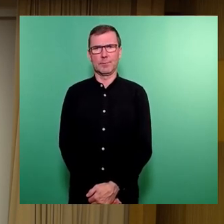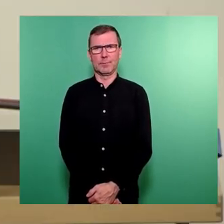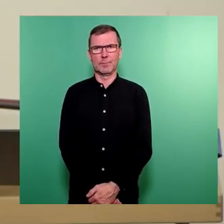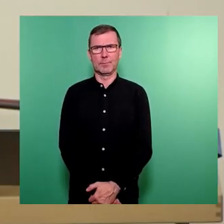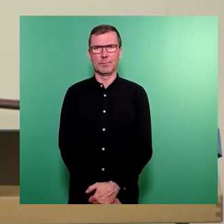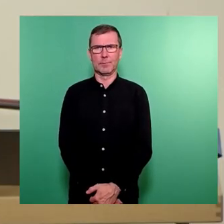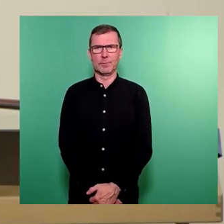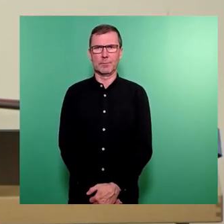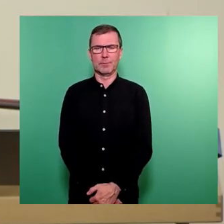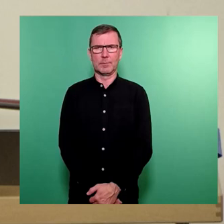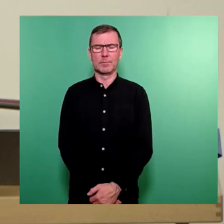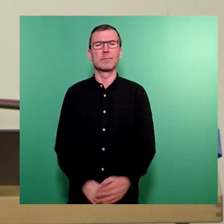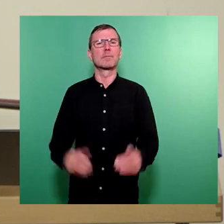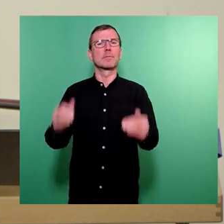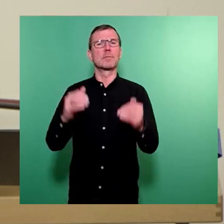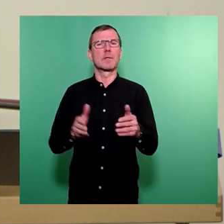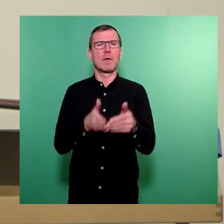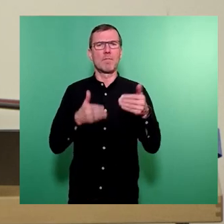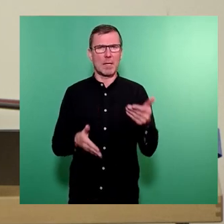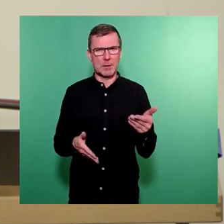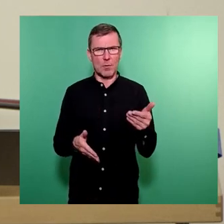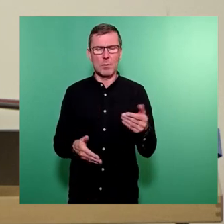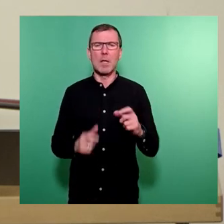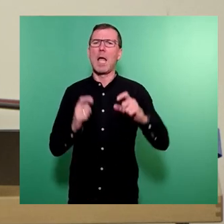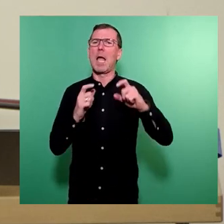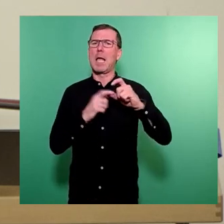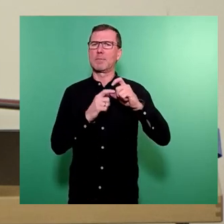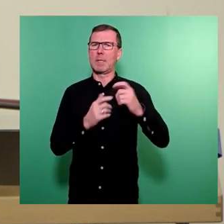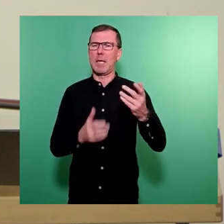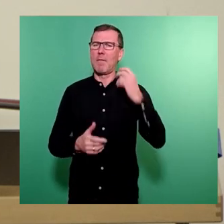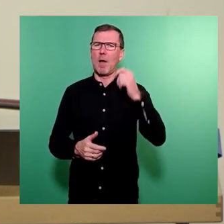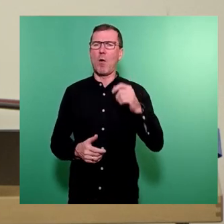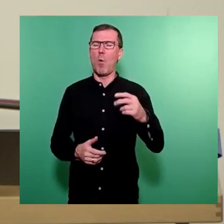Wir kommen zur nächsten Fraktion, das ist die SPD-Fraktion, Frau Mühlbach.